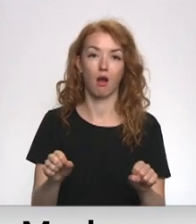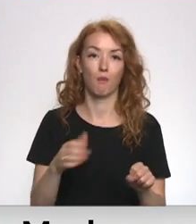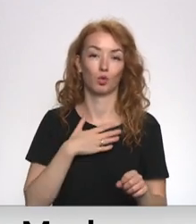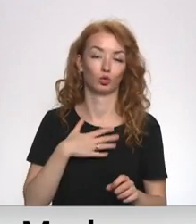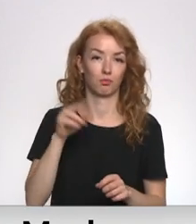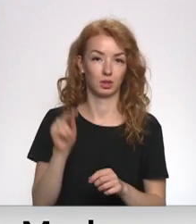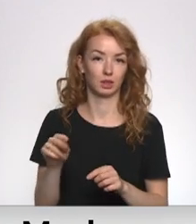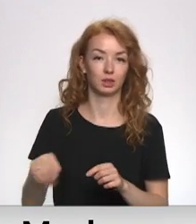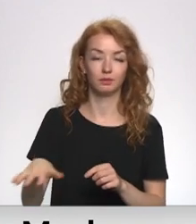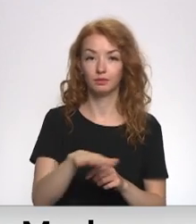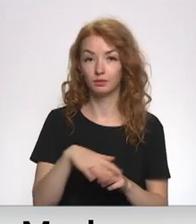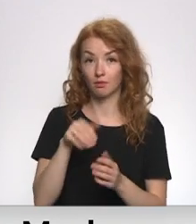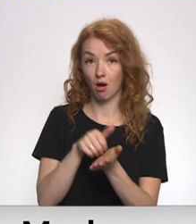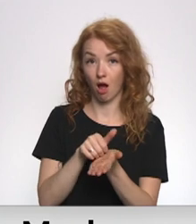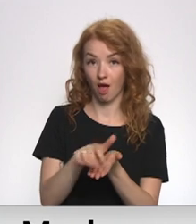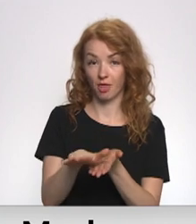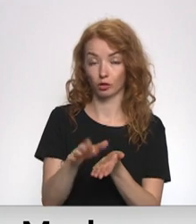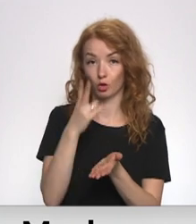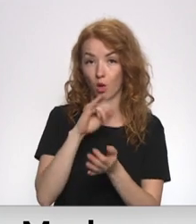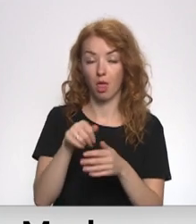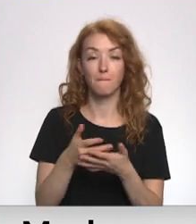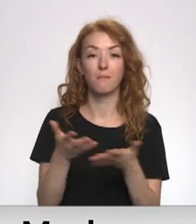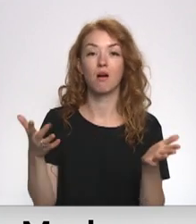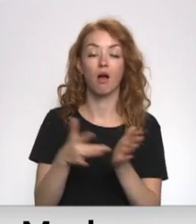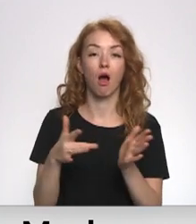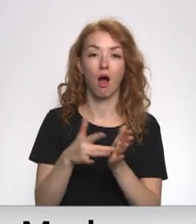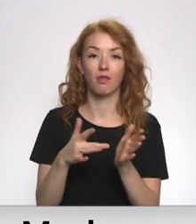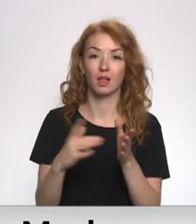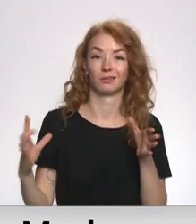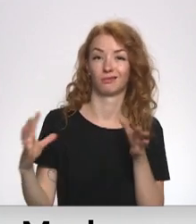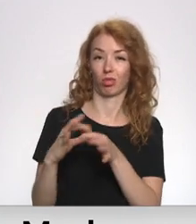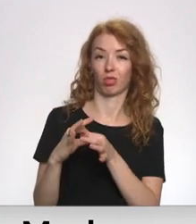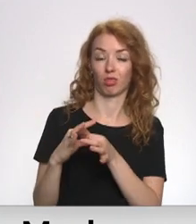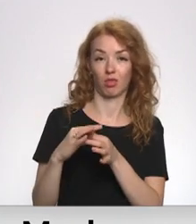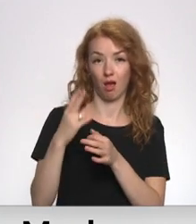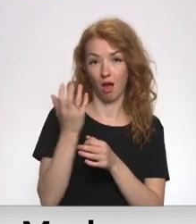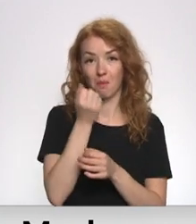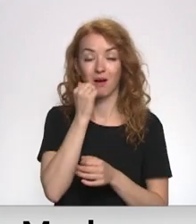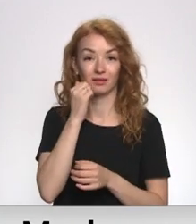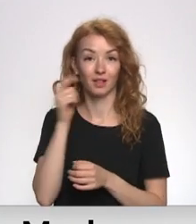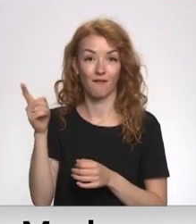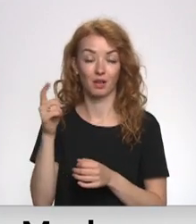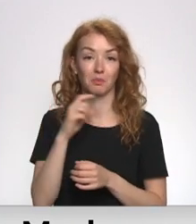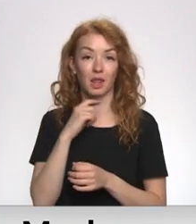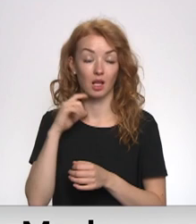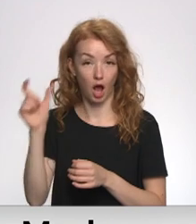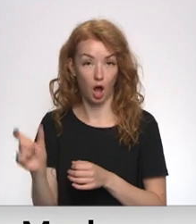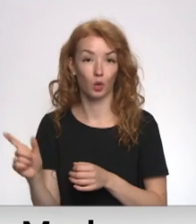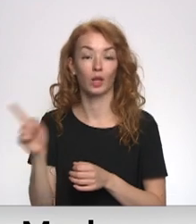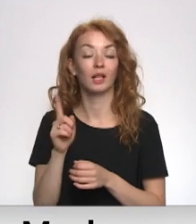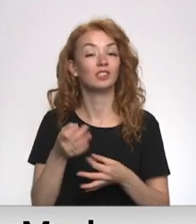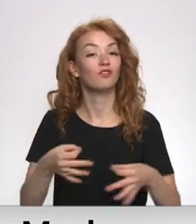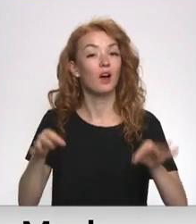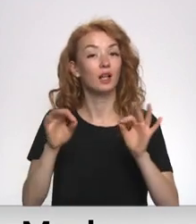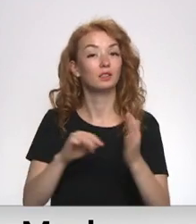Ateikšanās no jeb kādas saiknes ar Maskavas patriarku ir būtisks jautājums